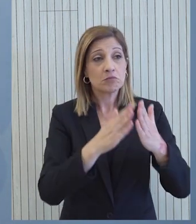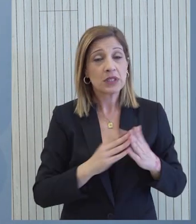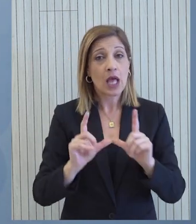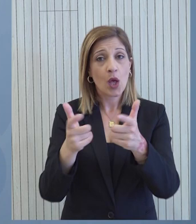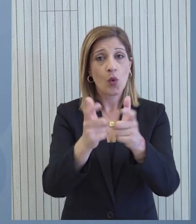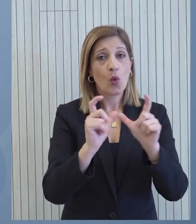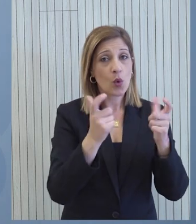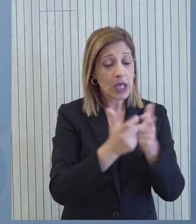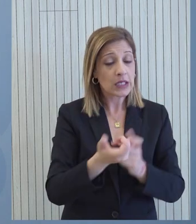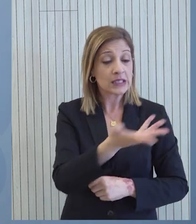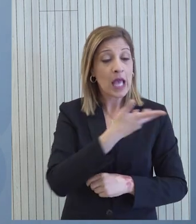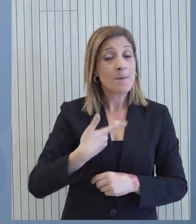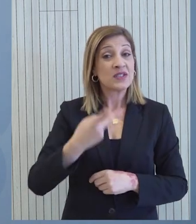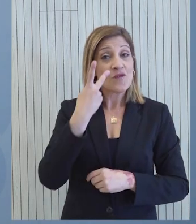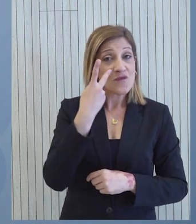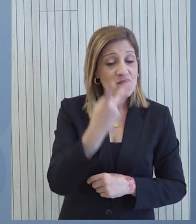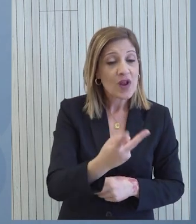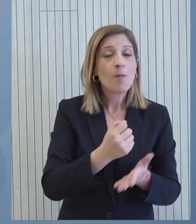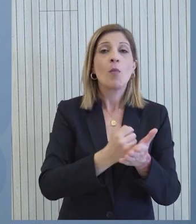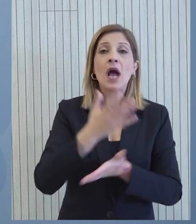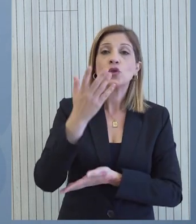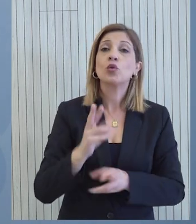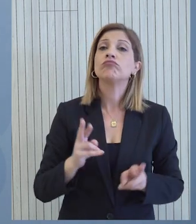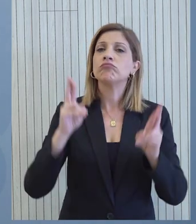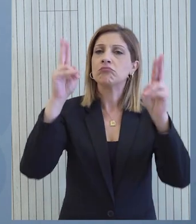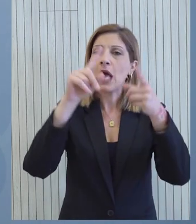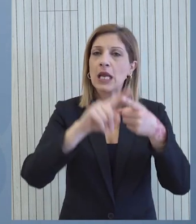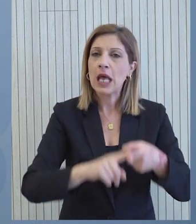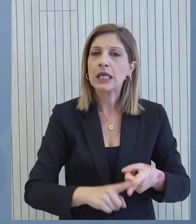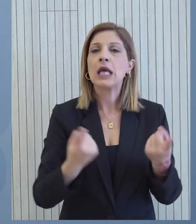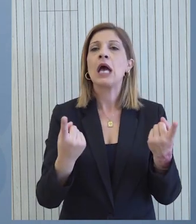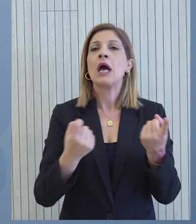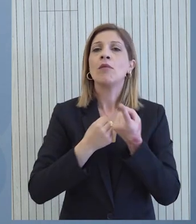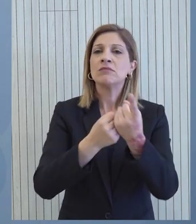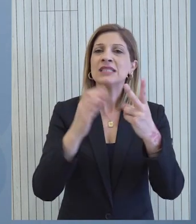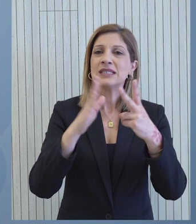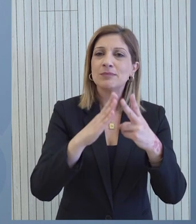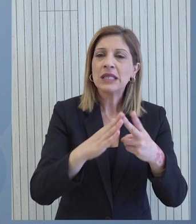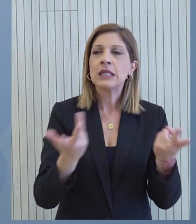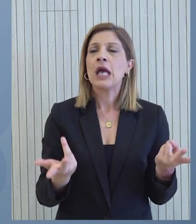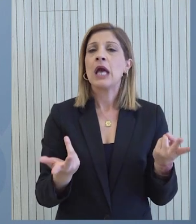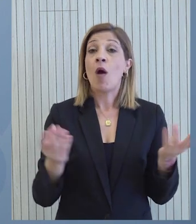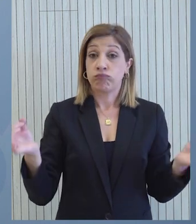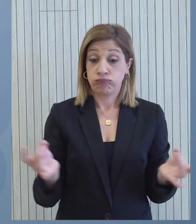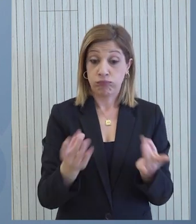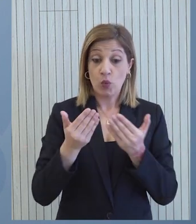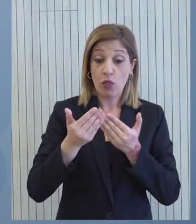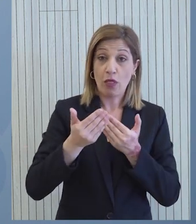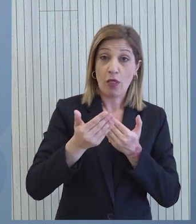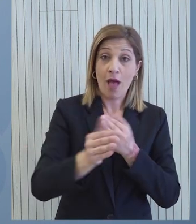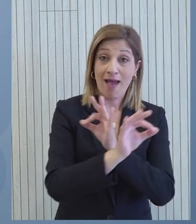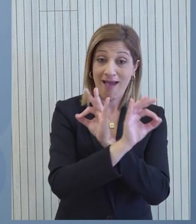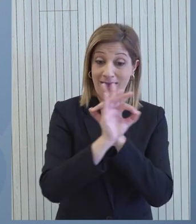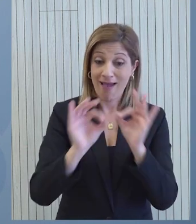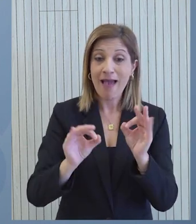είτε αυτά αφορούν τις τιμές της ενέργειας είτε αυτά αφορούν τη στήριξη των νοικοκυριών και μόλις πλησιάζουμε προς το